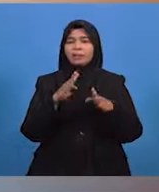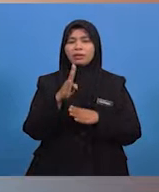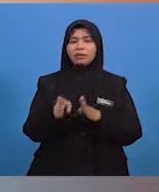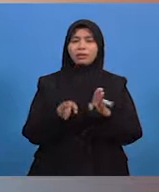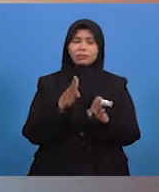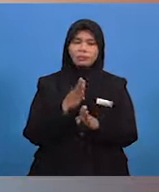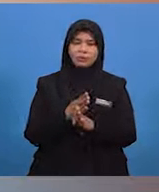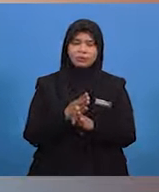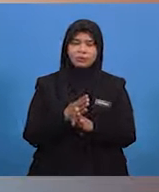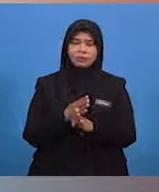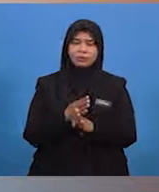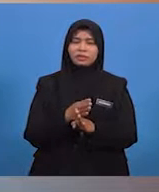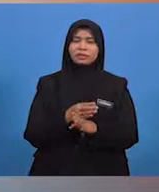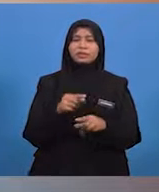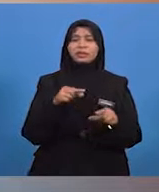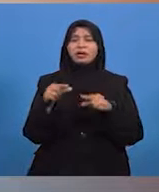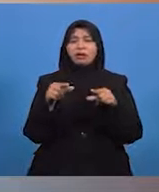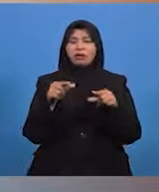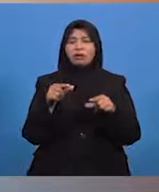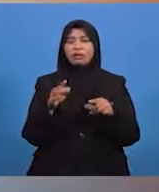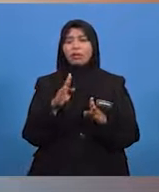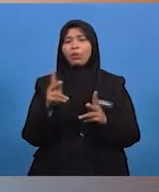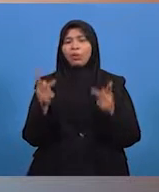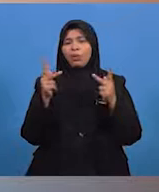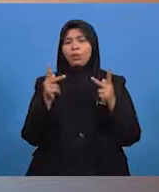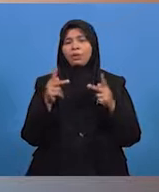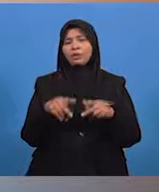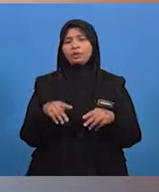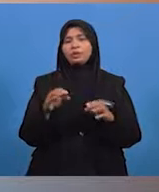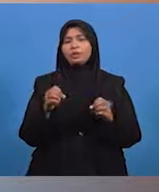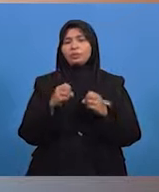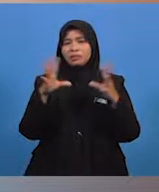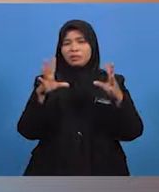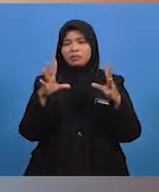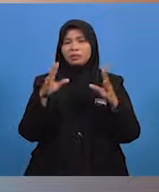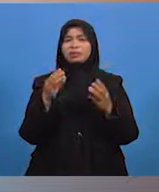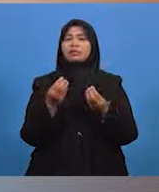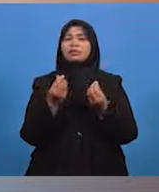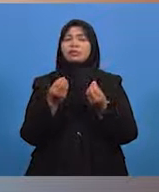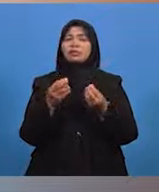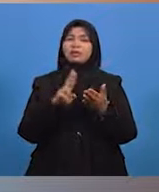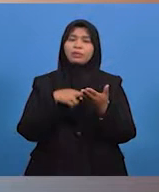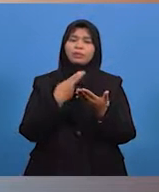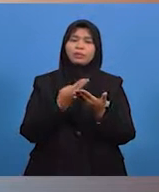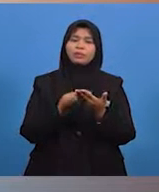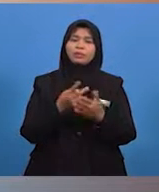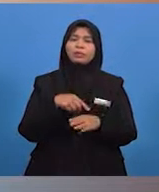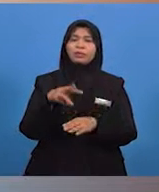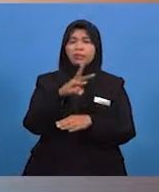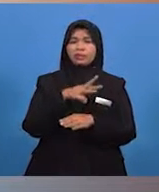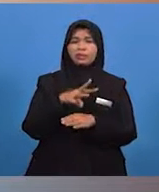Gegaran kuat yang terhasil akibat gempa bumi mencetuskan kejadian tanah runtuh di kawasan